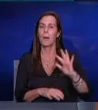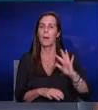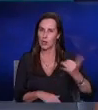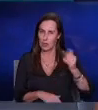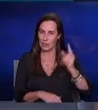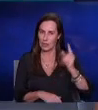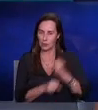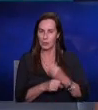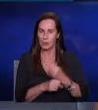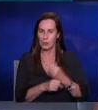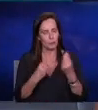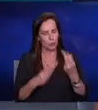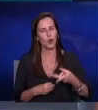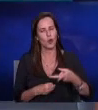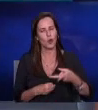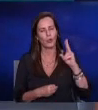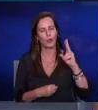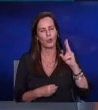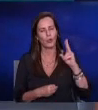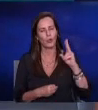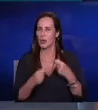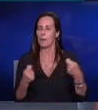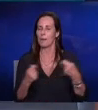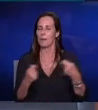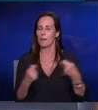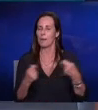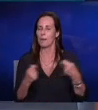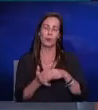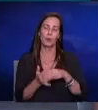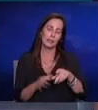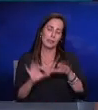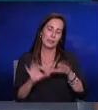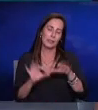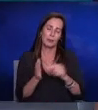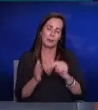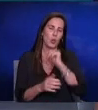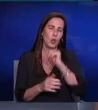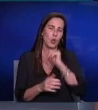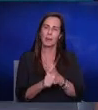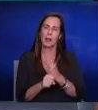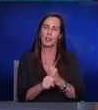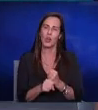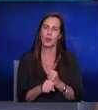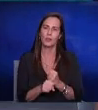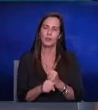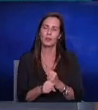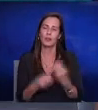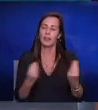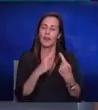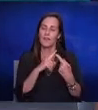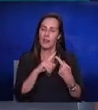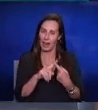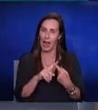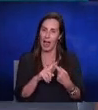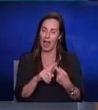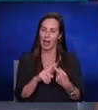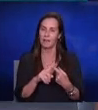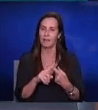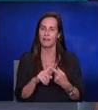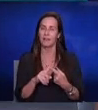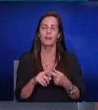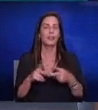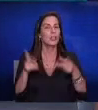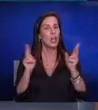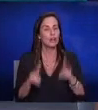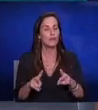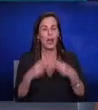הרבה יותר קשים מבחינה פוליטית וזאת בדיוק הסיבה של לא עושים אותם דבר אחד בצד ההצעה למשל אפשר לפתור את הבעיה